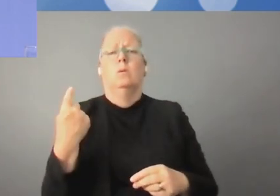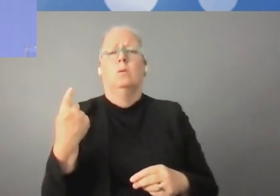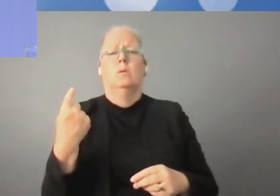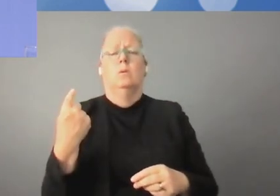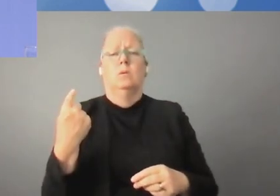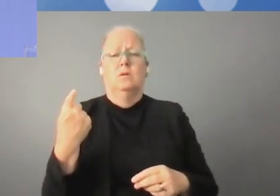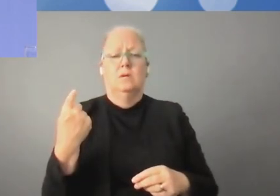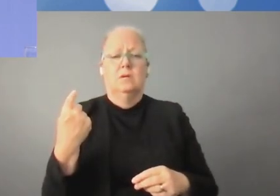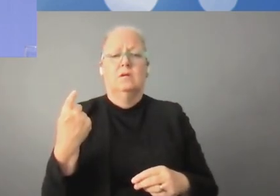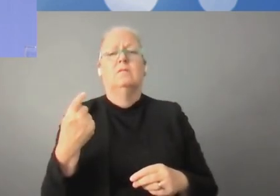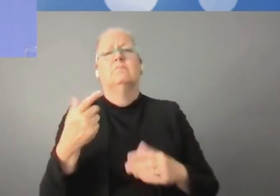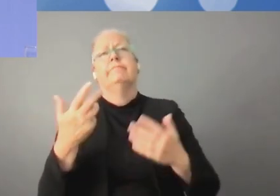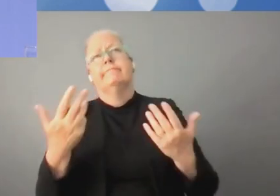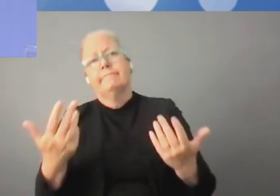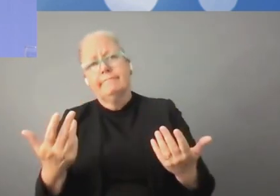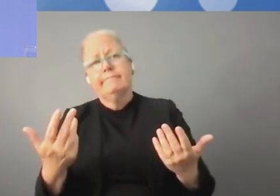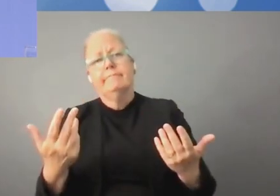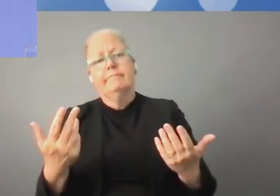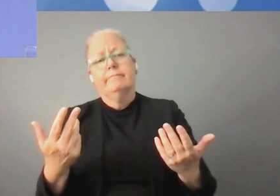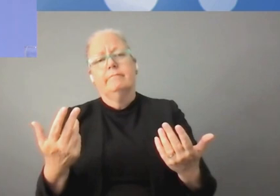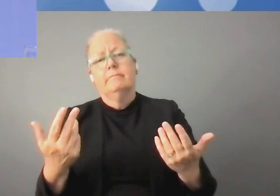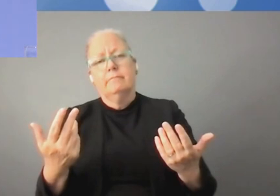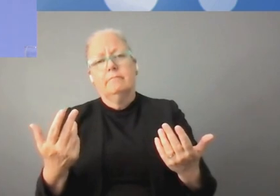So, j'ai attendu que tout le monde prenne son device.